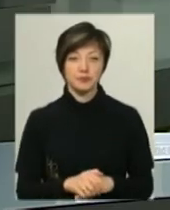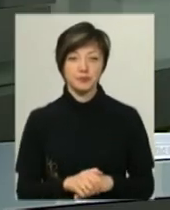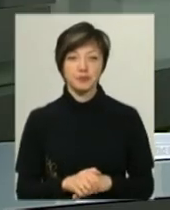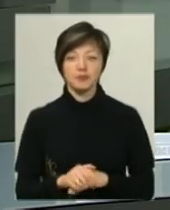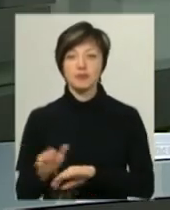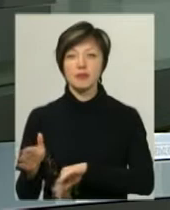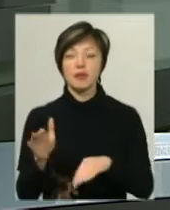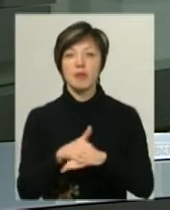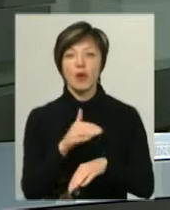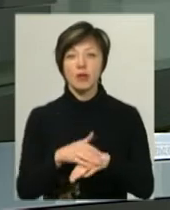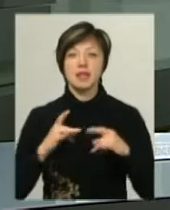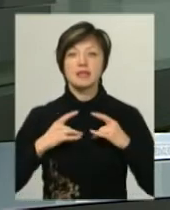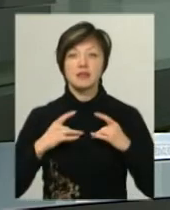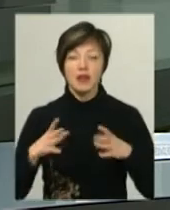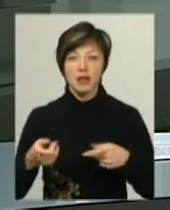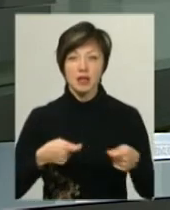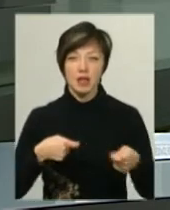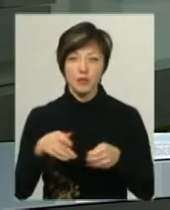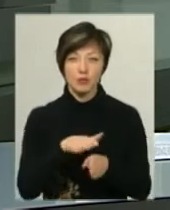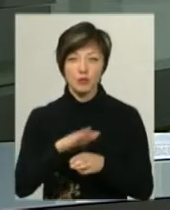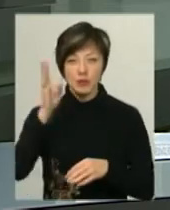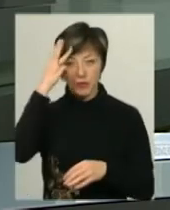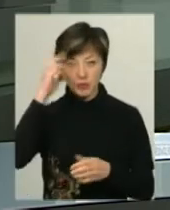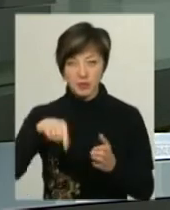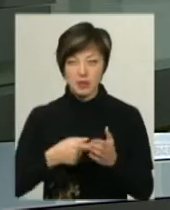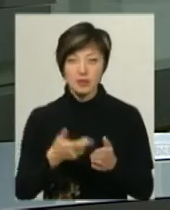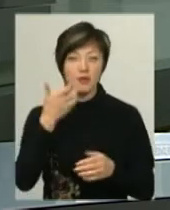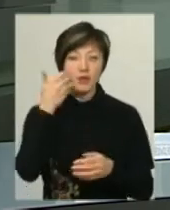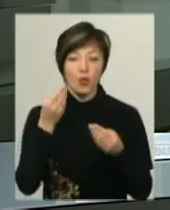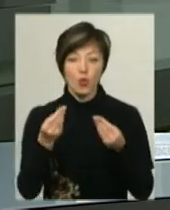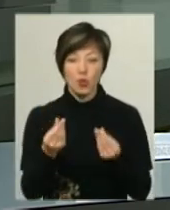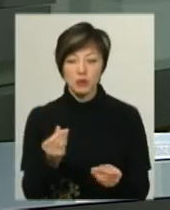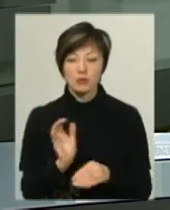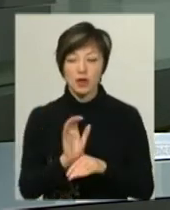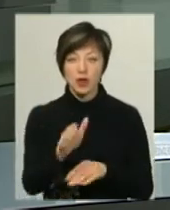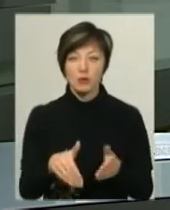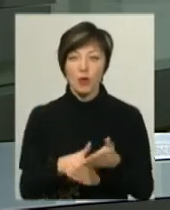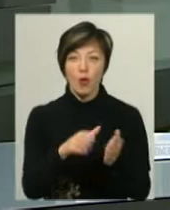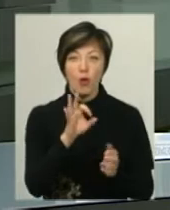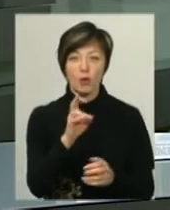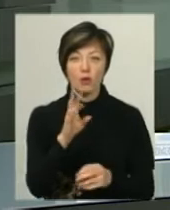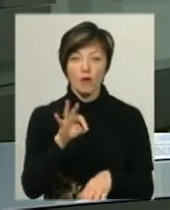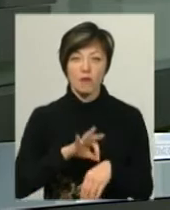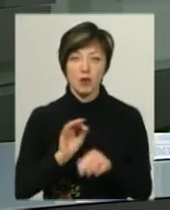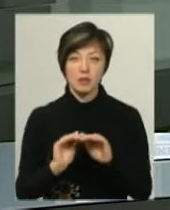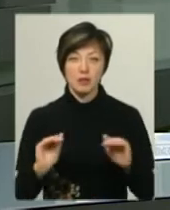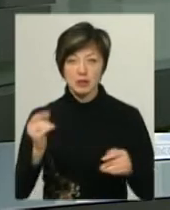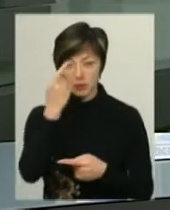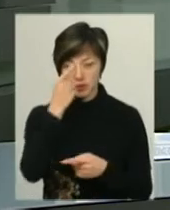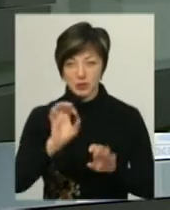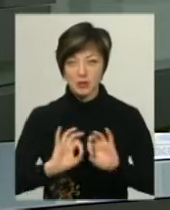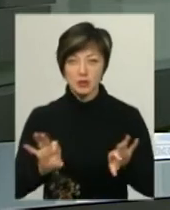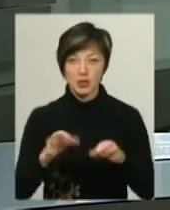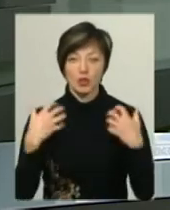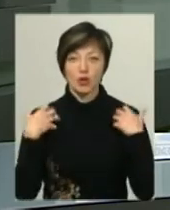Благодійний різдвяний ярмарок відбувся сьогодні у Хмельницькому. Вилучені кошти підуть на допомогу онкохворим дітям. Про це розповіла